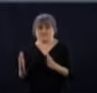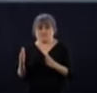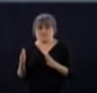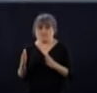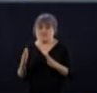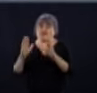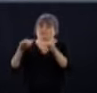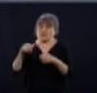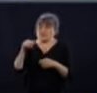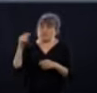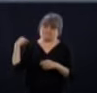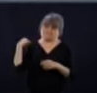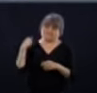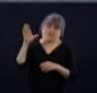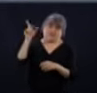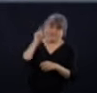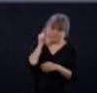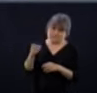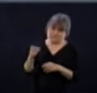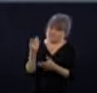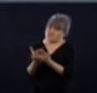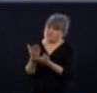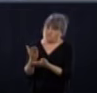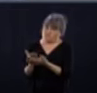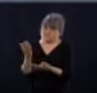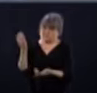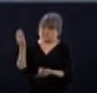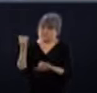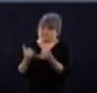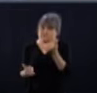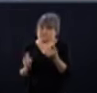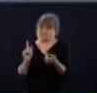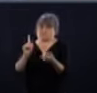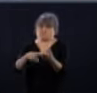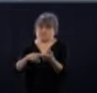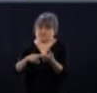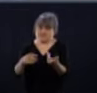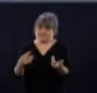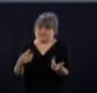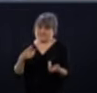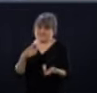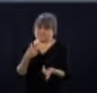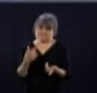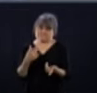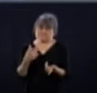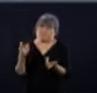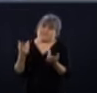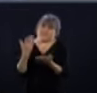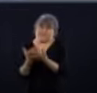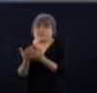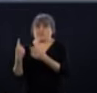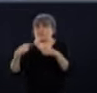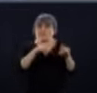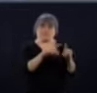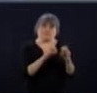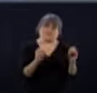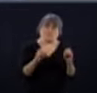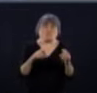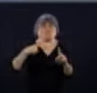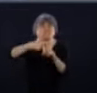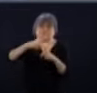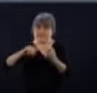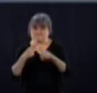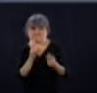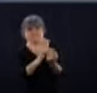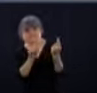pourront pas retourner à l'école, qui ne pourront pas, ou peut-être pas retourner à l'école comme telle, mais qui ne pourront pas revoir leurs amis, qui ne pourront pas revoir leur école, qui ne pourront pas revoir